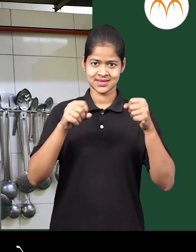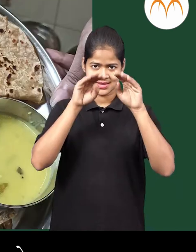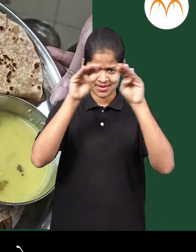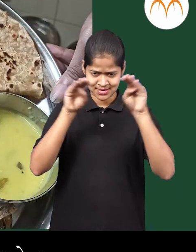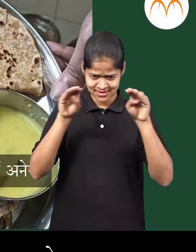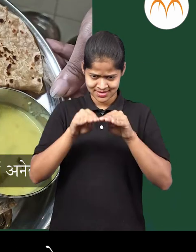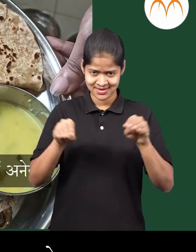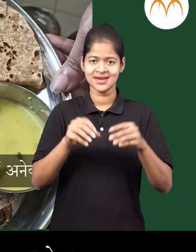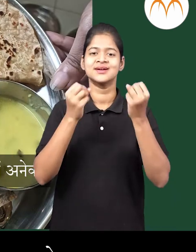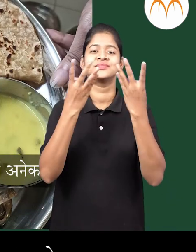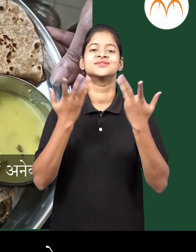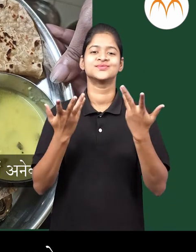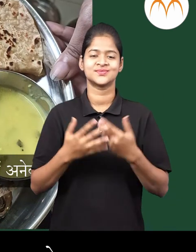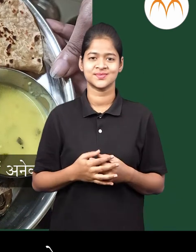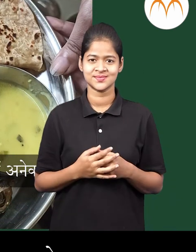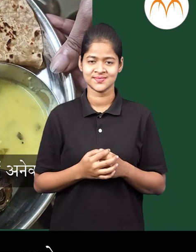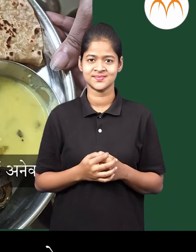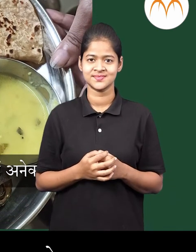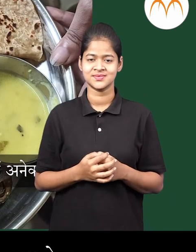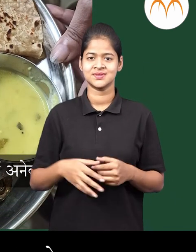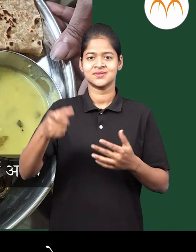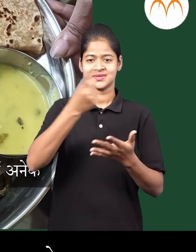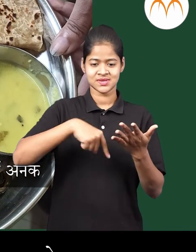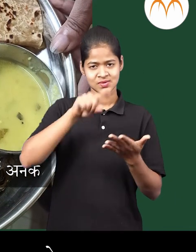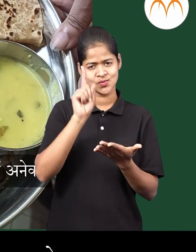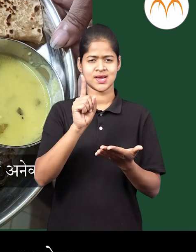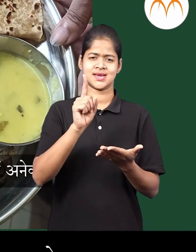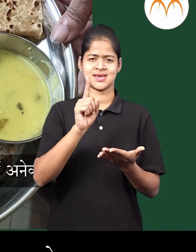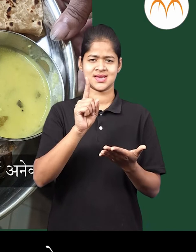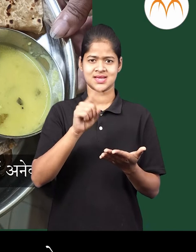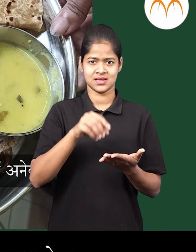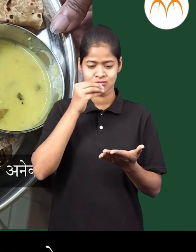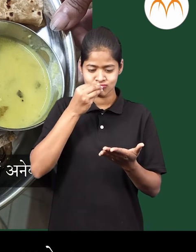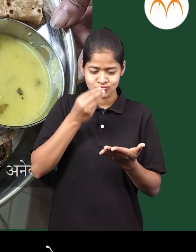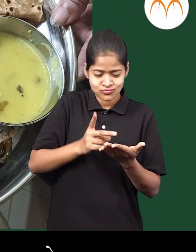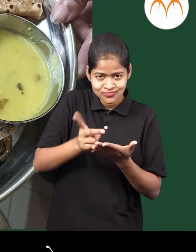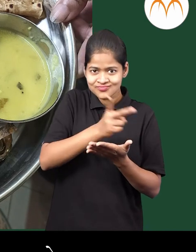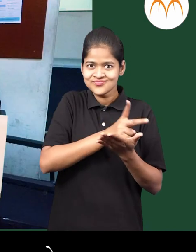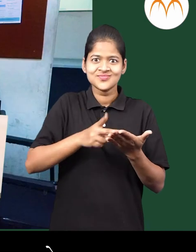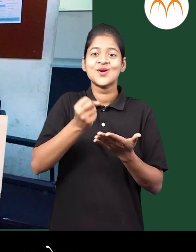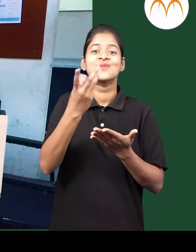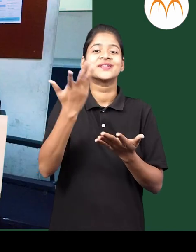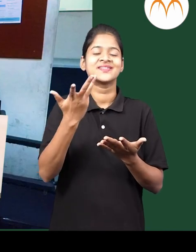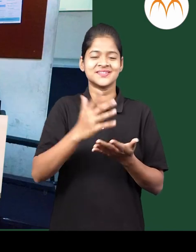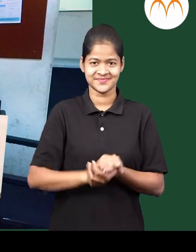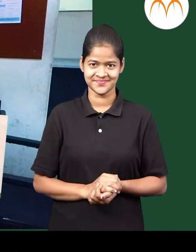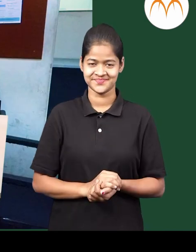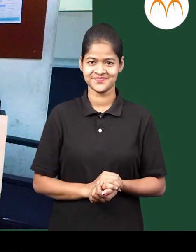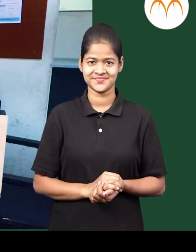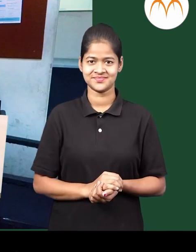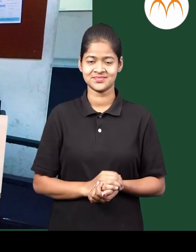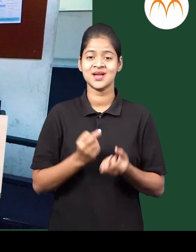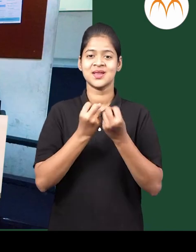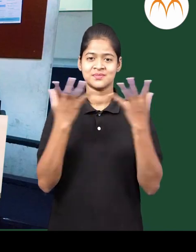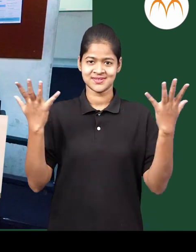वाडले लेताट एक, पदार्थमातर अनेक आता या खोली तंबगुयात